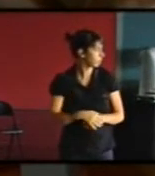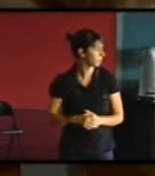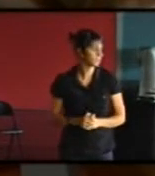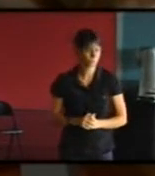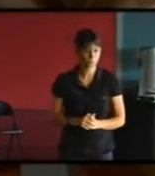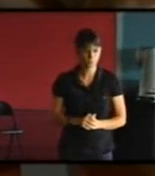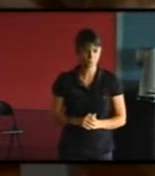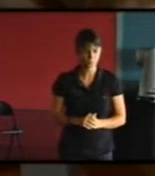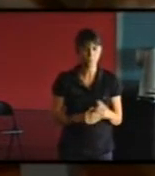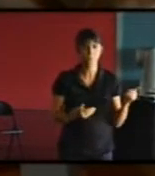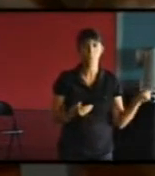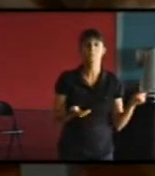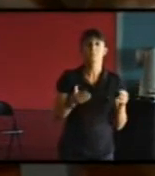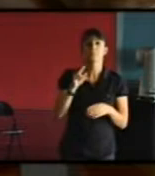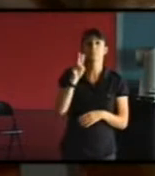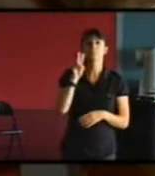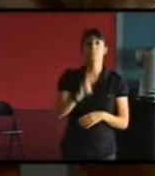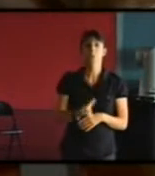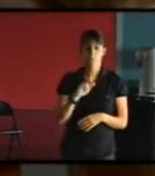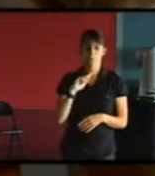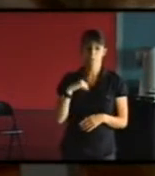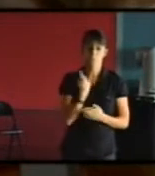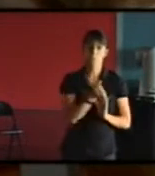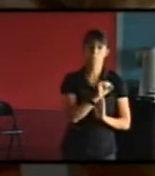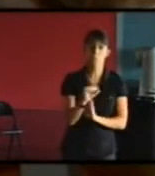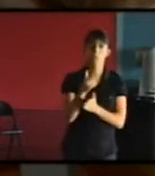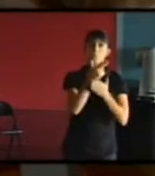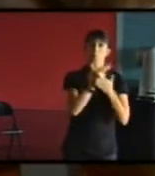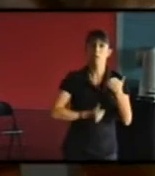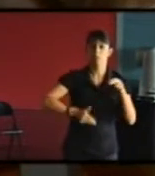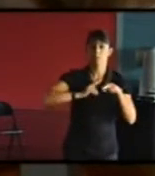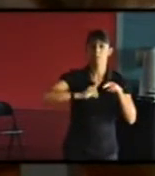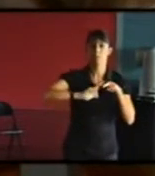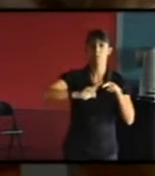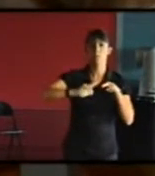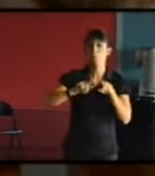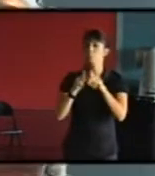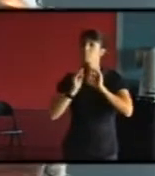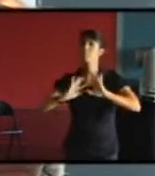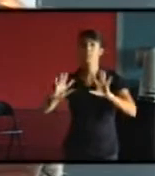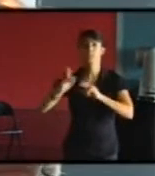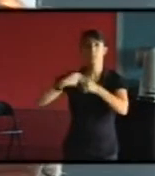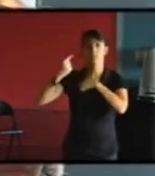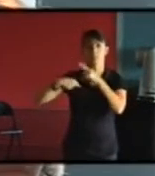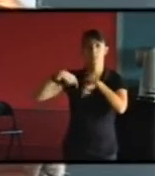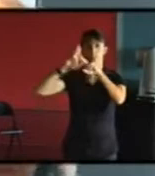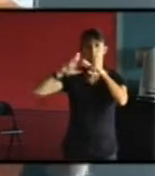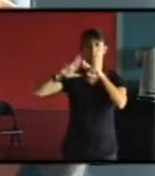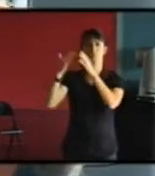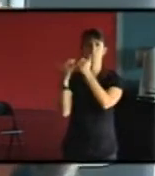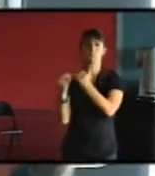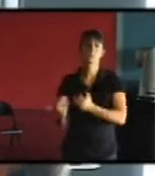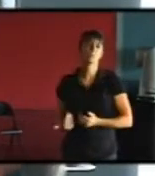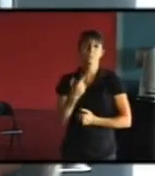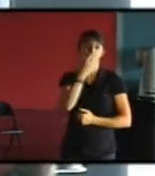généralement on ne cherche pas à retrouver l'état antérieur on peut essayer de remettre en valeur un élément qui a été masqué ou quelque chose comme ça mais